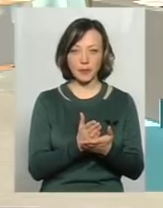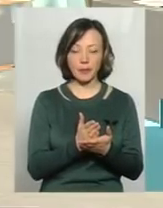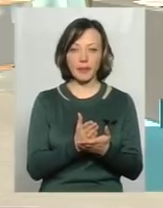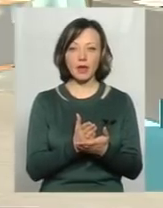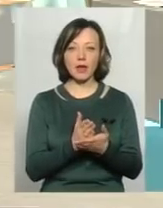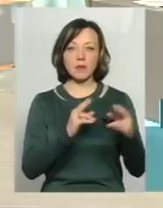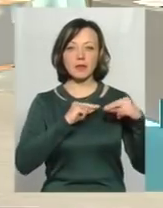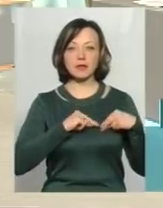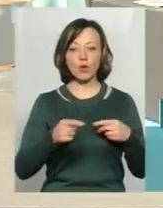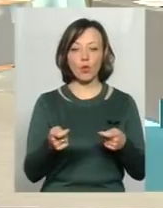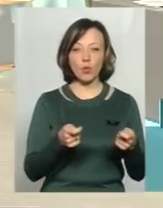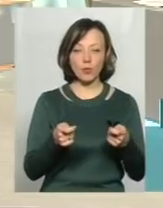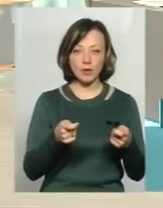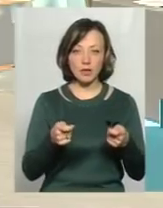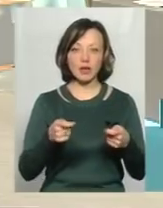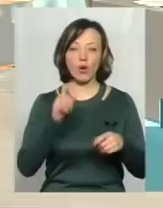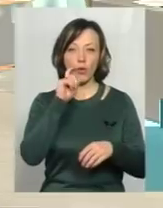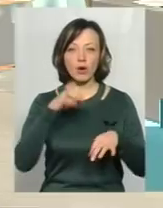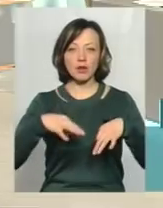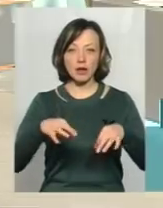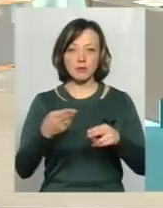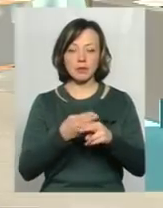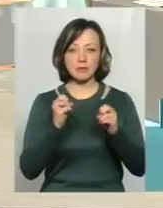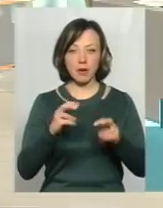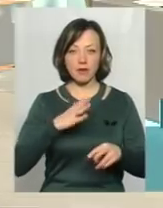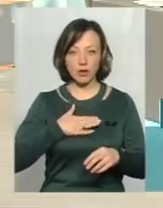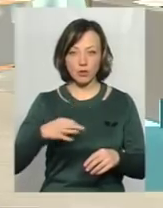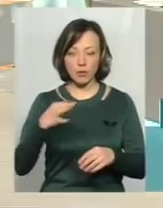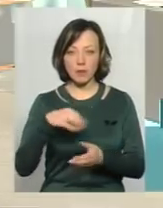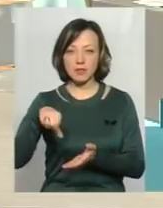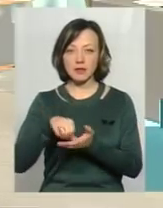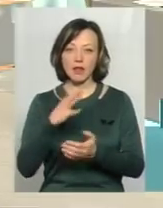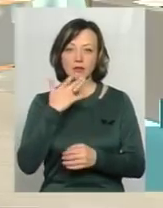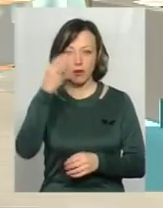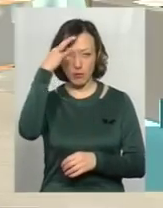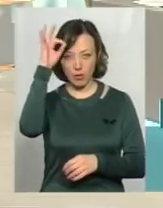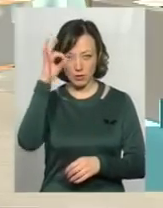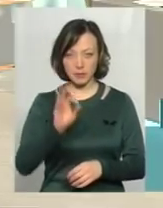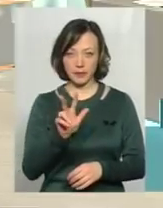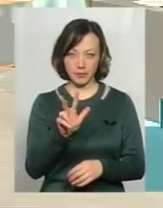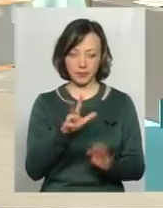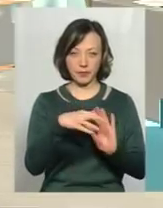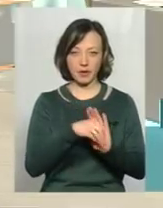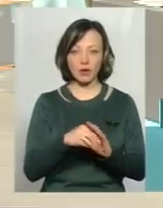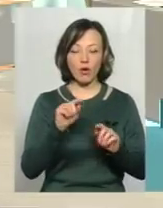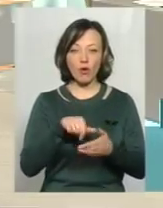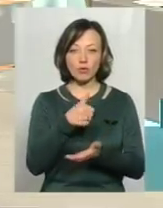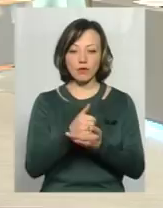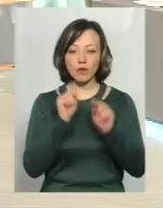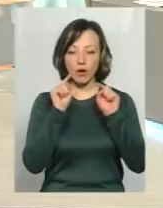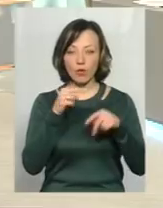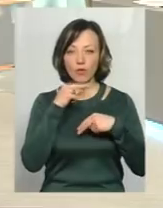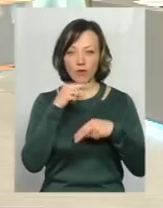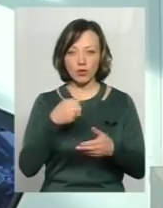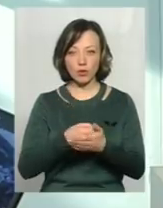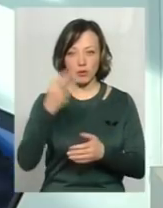працівники управління Укртрансбезпеки Хмельницької області та представники Національної поліції. Основна увага буде привертатися відповідно до обласного